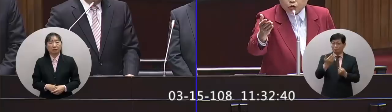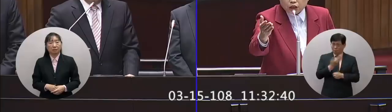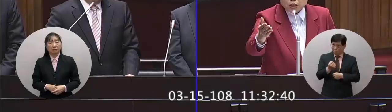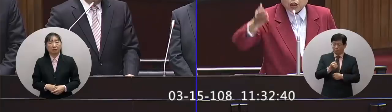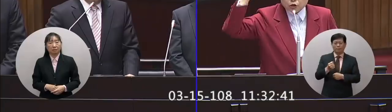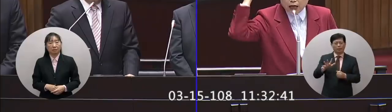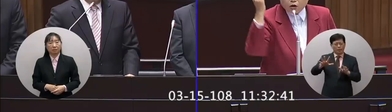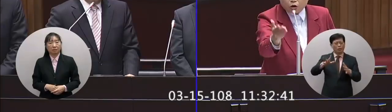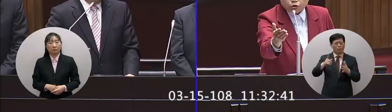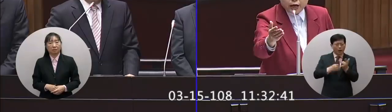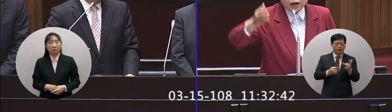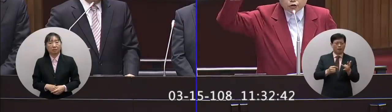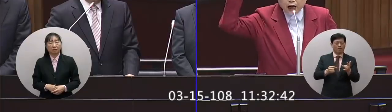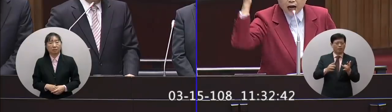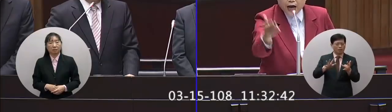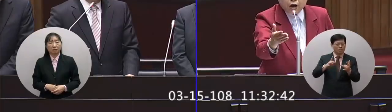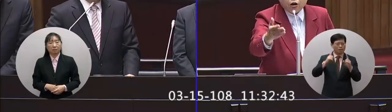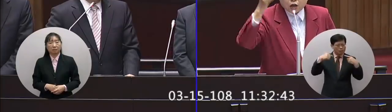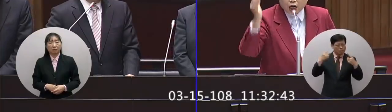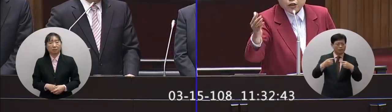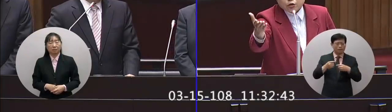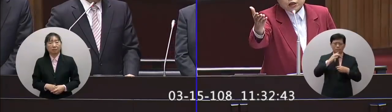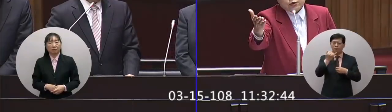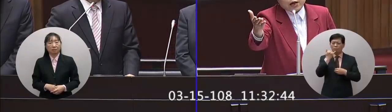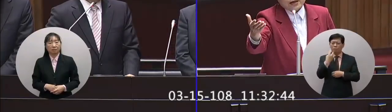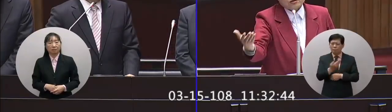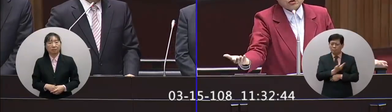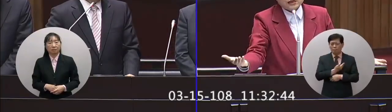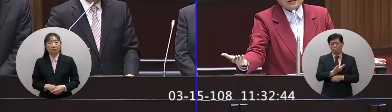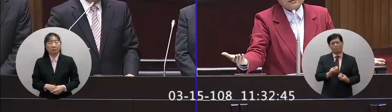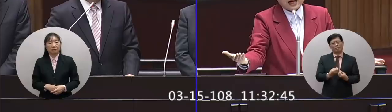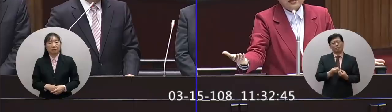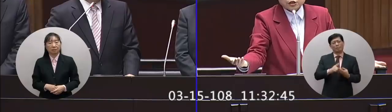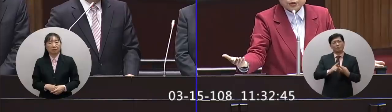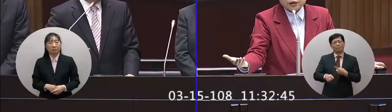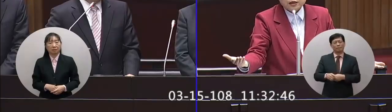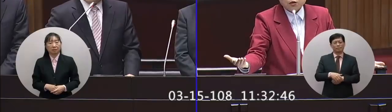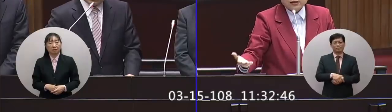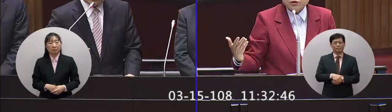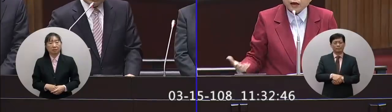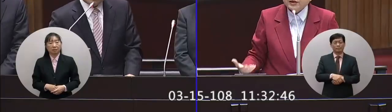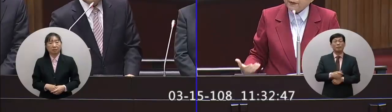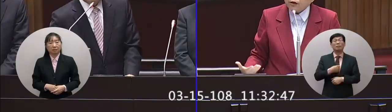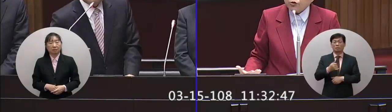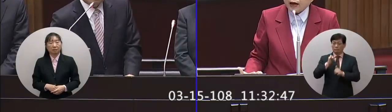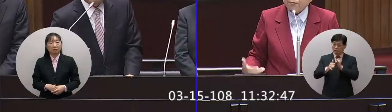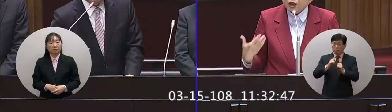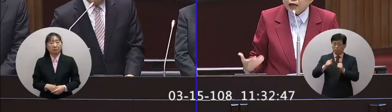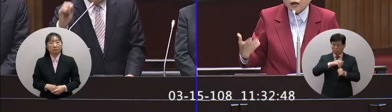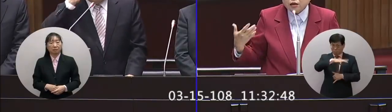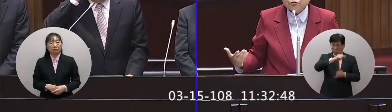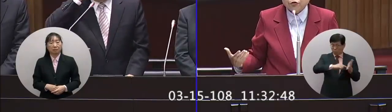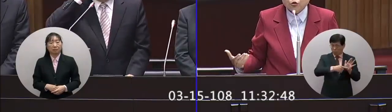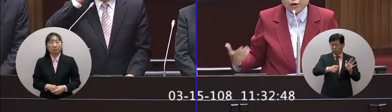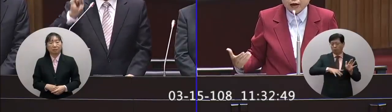容忍就是有空隙就是還有空缺就是還有可以容忍的地方嘛就是這樣子嘛是不是我們要做人民的表率